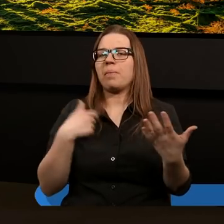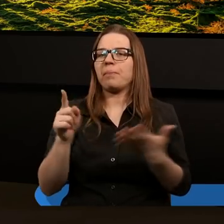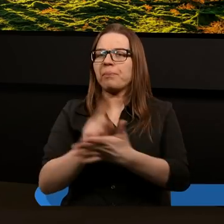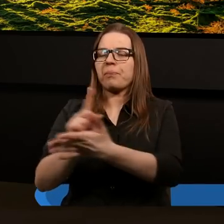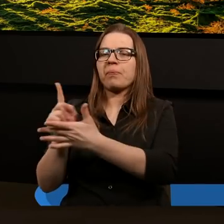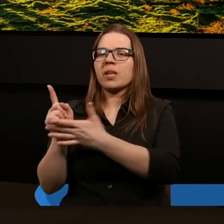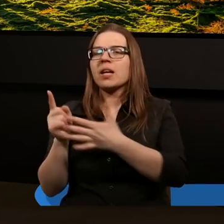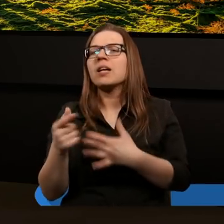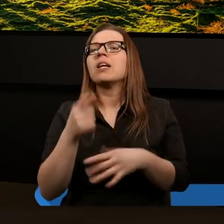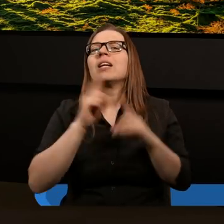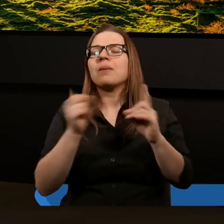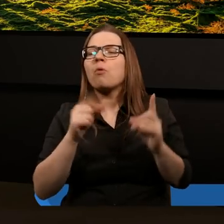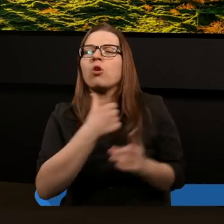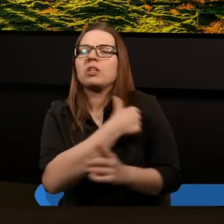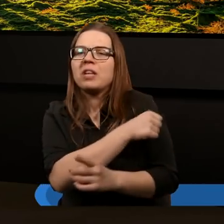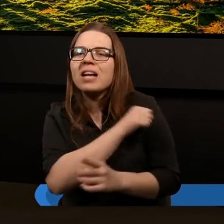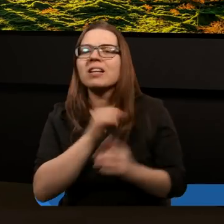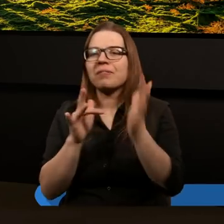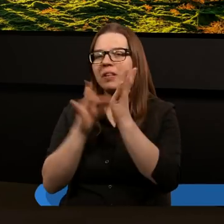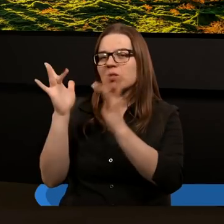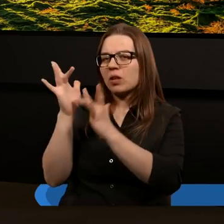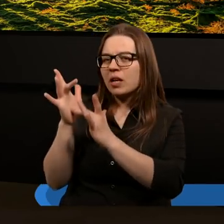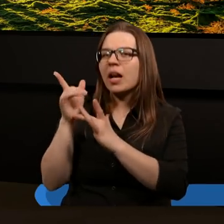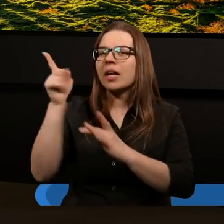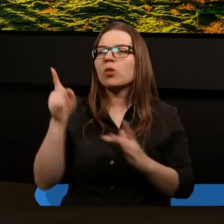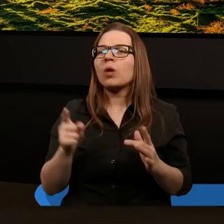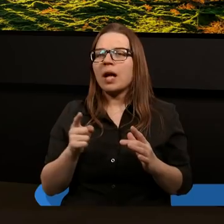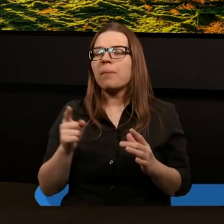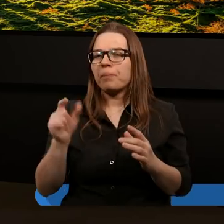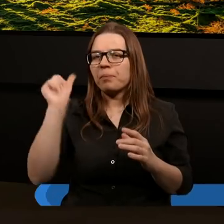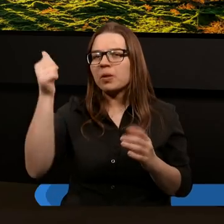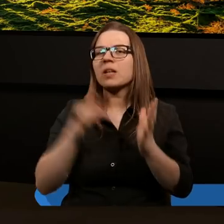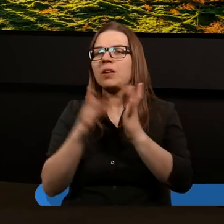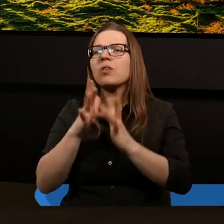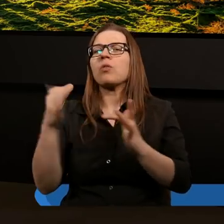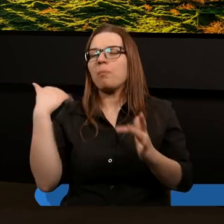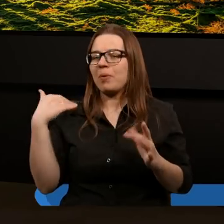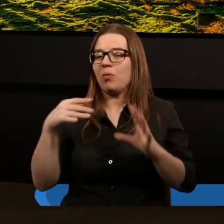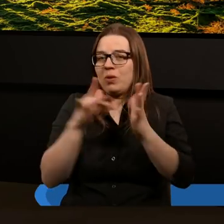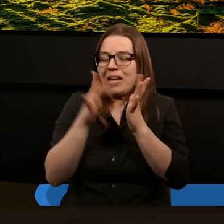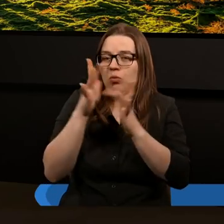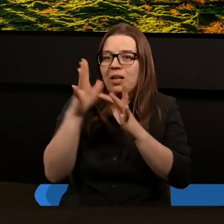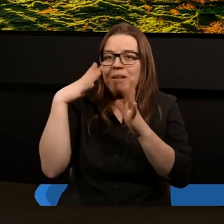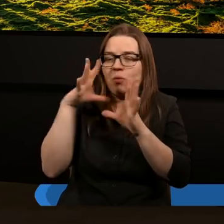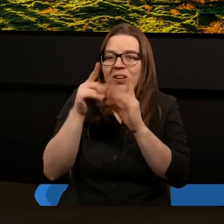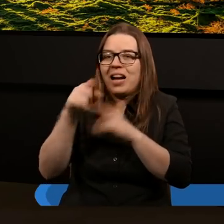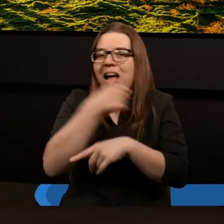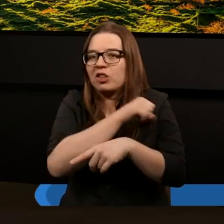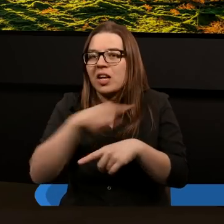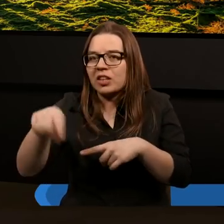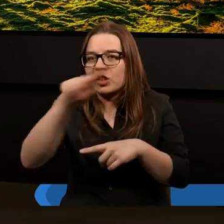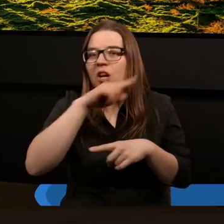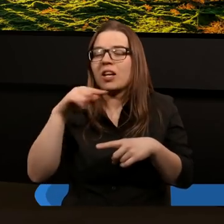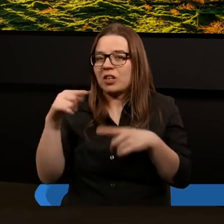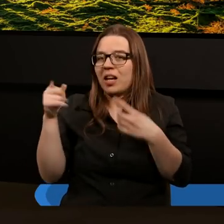symbole chrześcijaństwa i Pana Jezusa Chrystusa, bo dla pierwszych chrześcijan Pan Jezus Chrystus był wszystkich. I